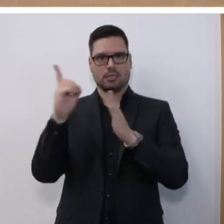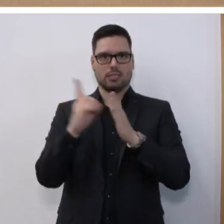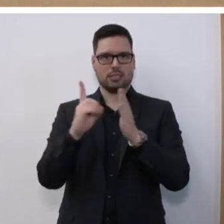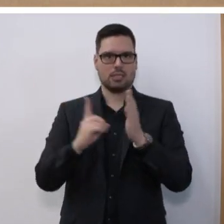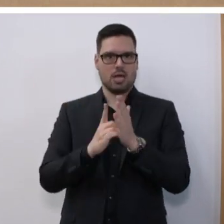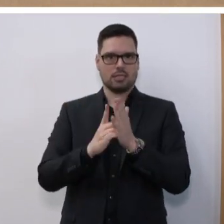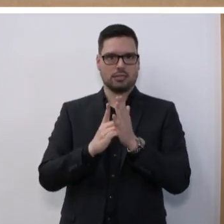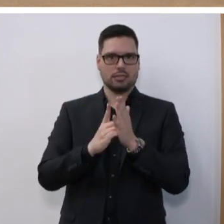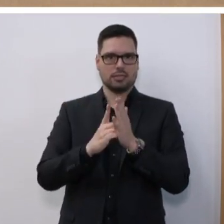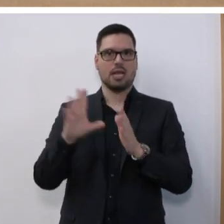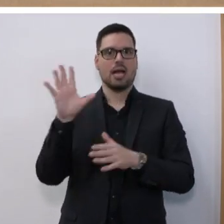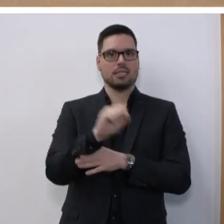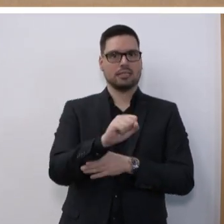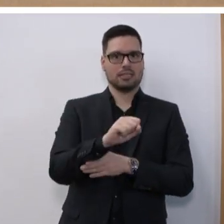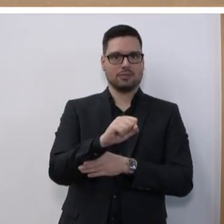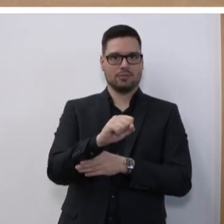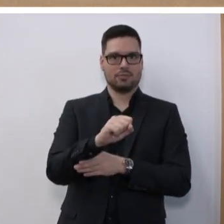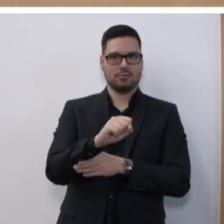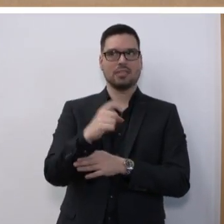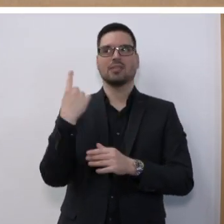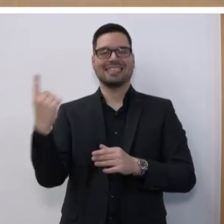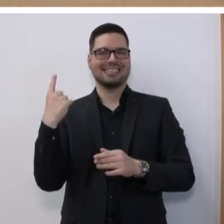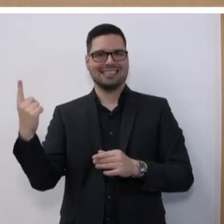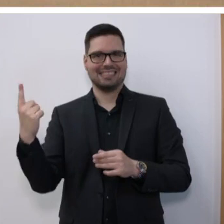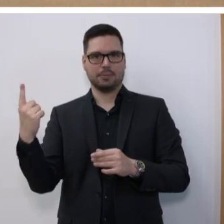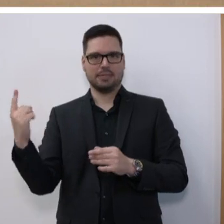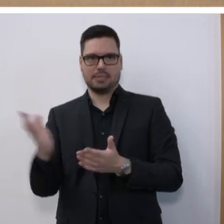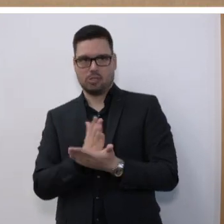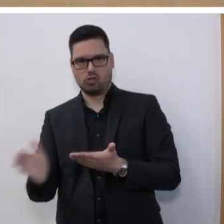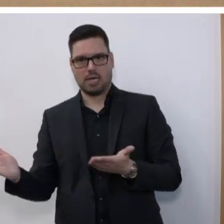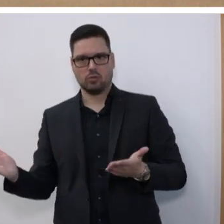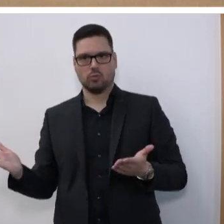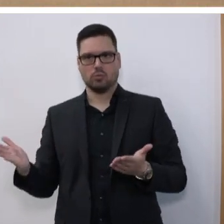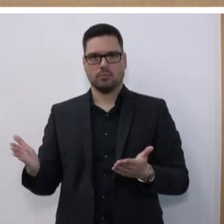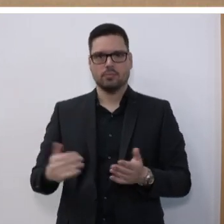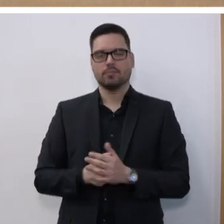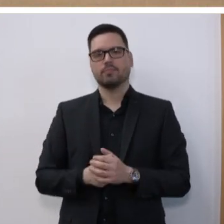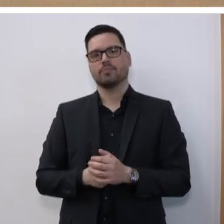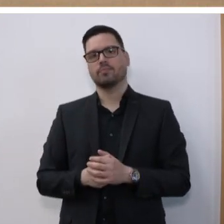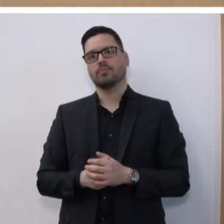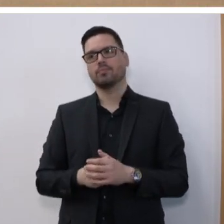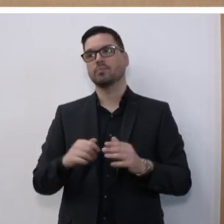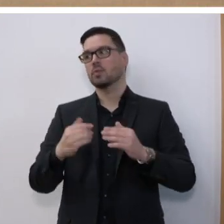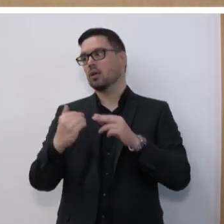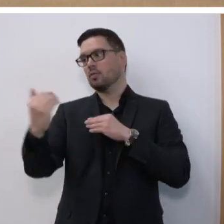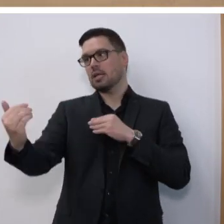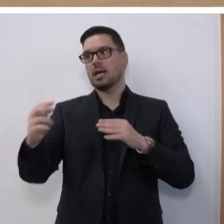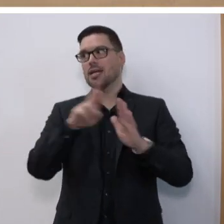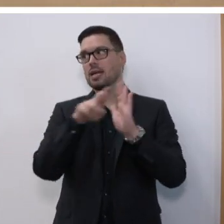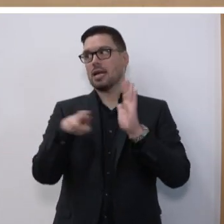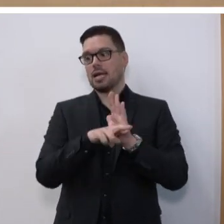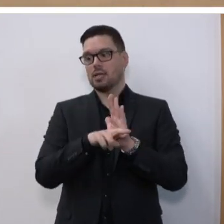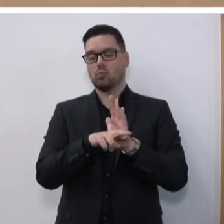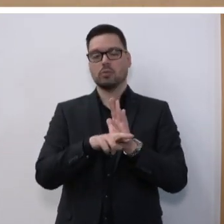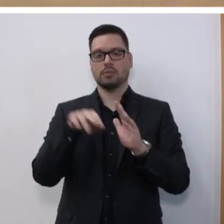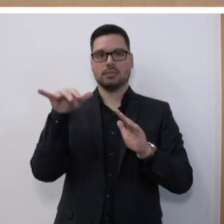Eingriff in das Recht auf informationelle Selbstbestimmung genügen. Ferner entsprechen die bestehenden Regelungen bereits nicht